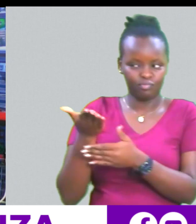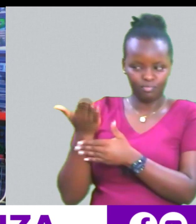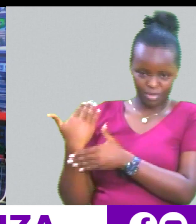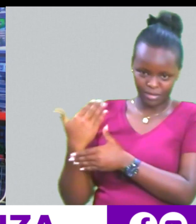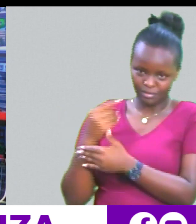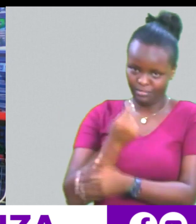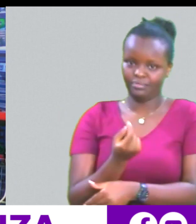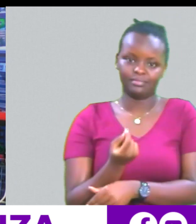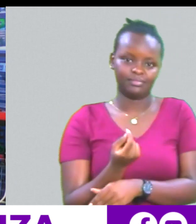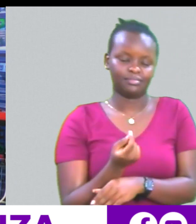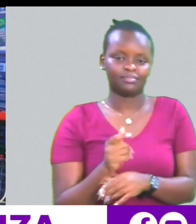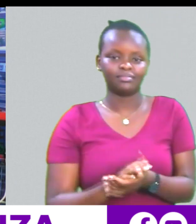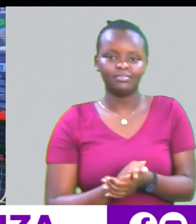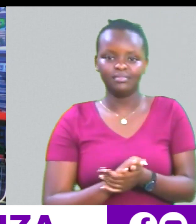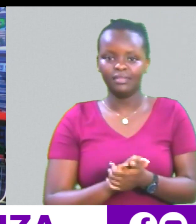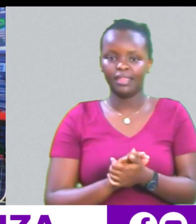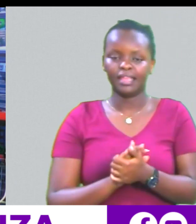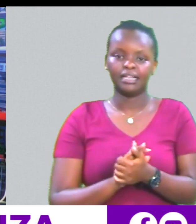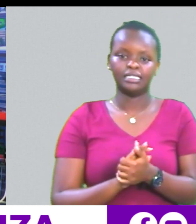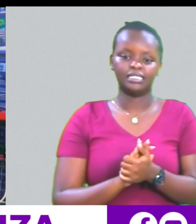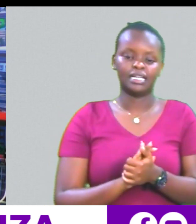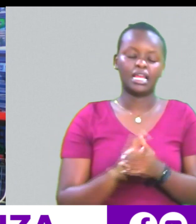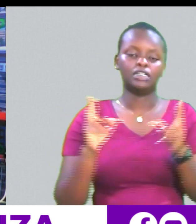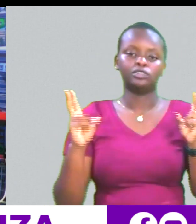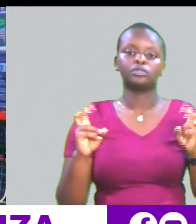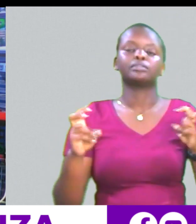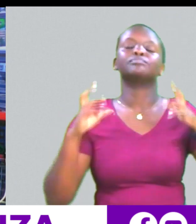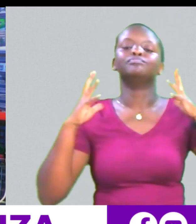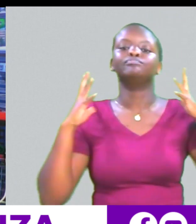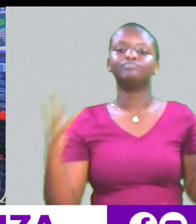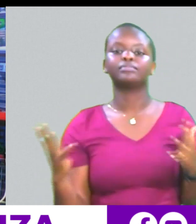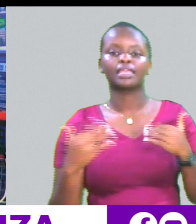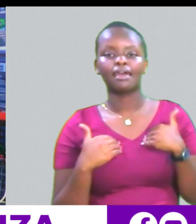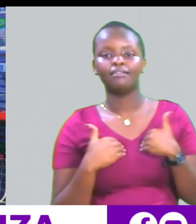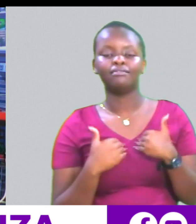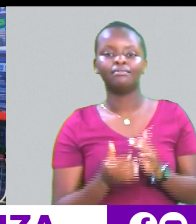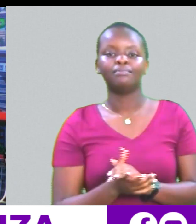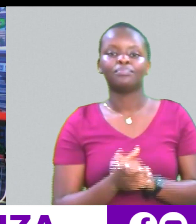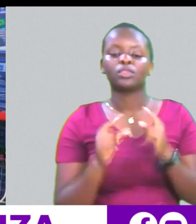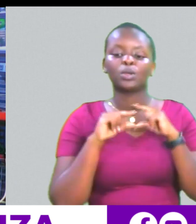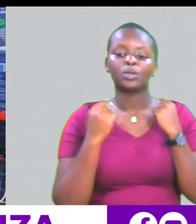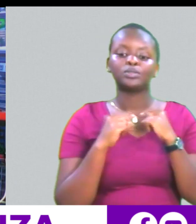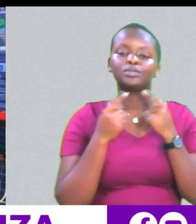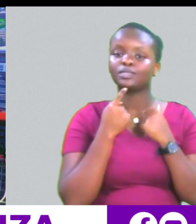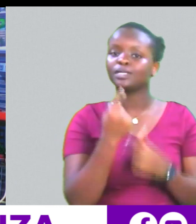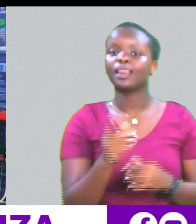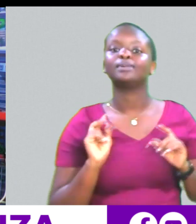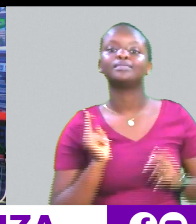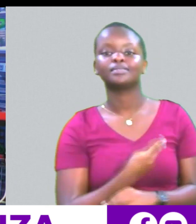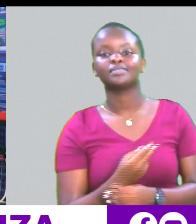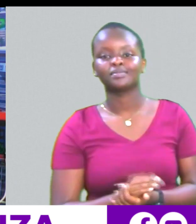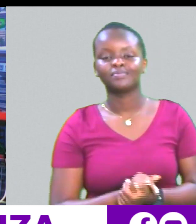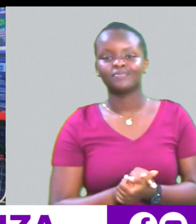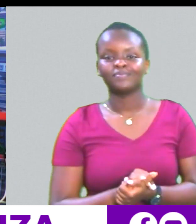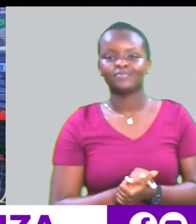Cassette Tindiyo yosa And of course Tuko na bonge la topic Na, maybe host wangu watatwambia Achani wambie